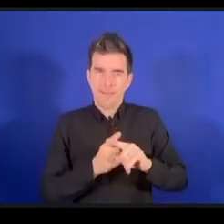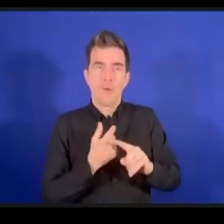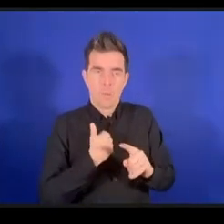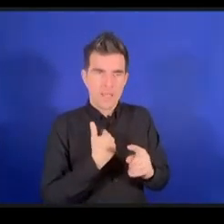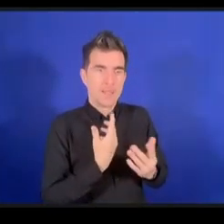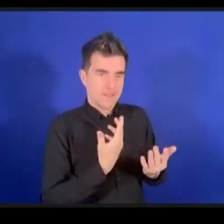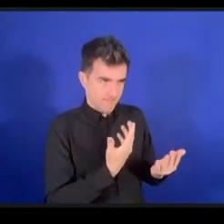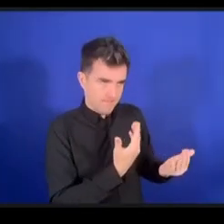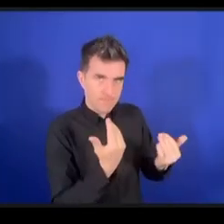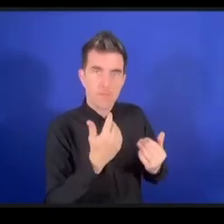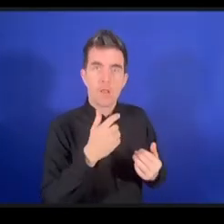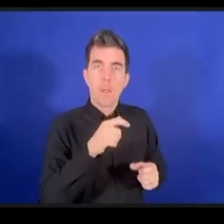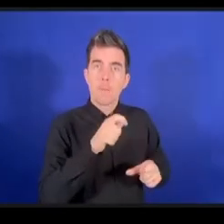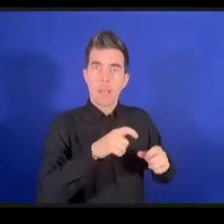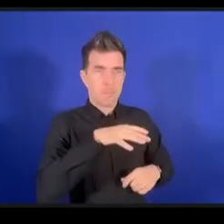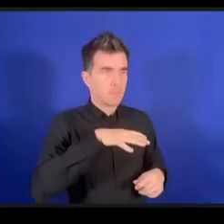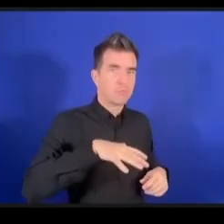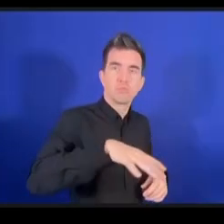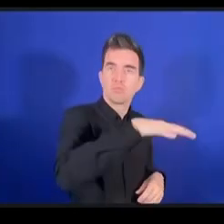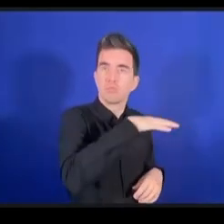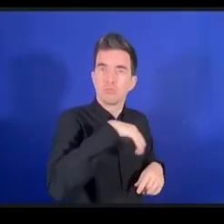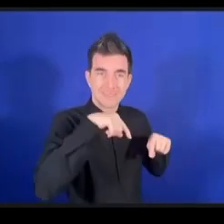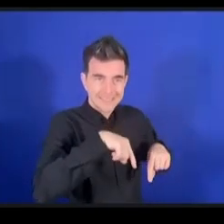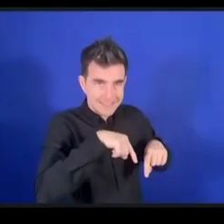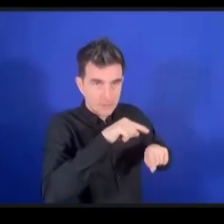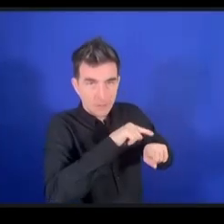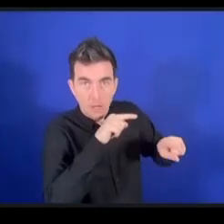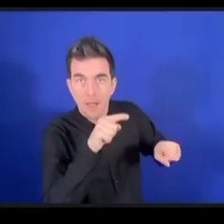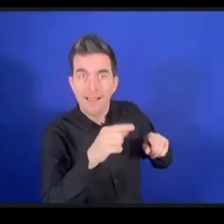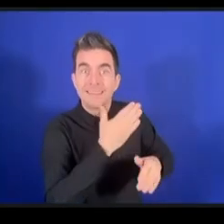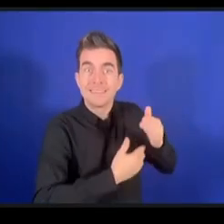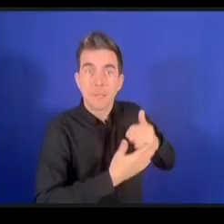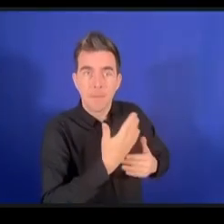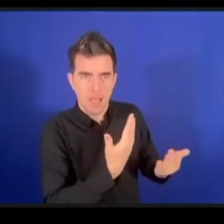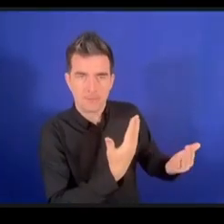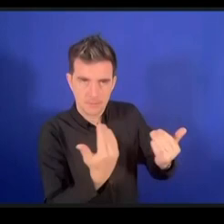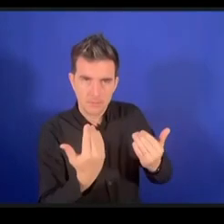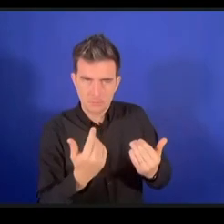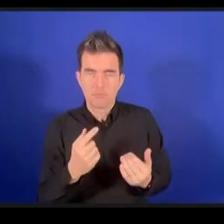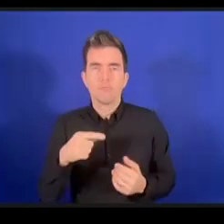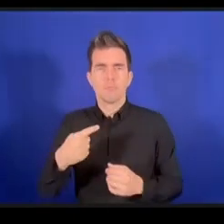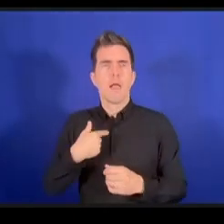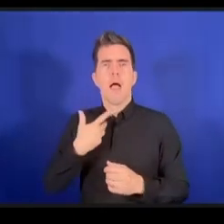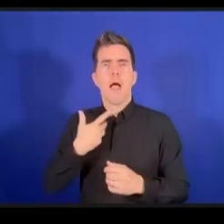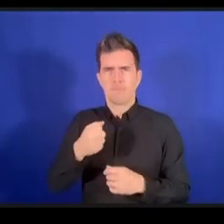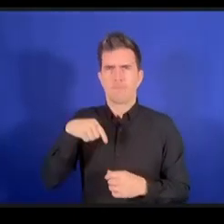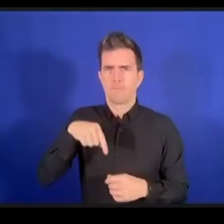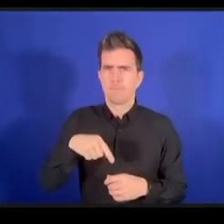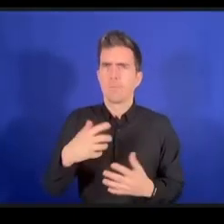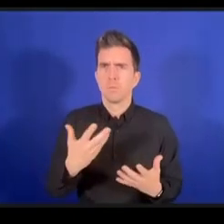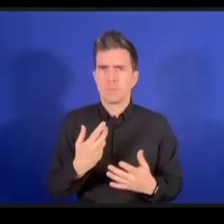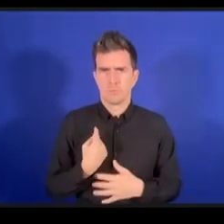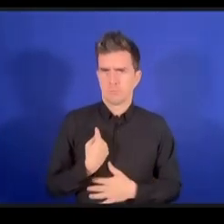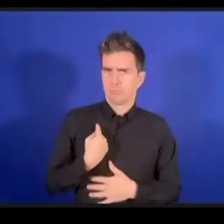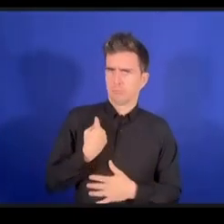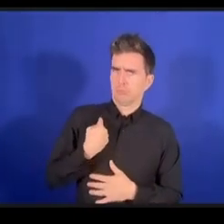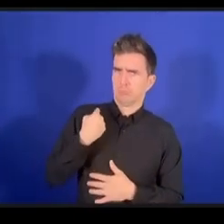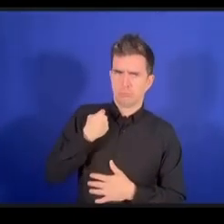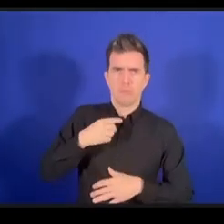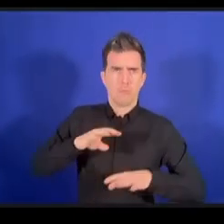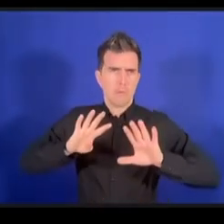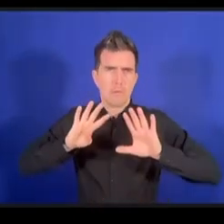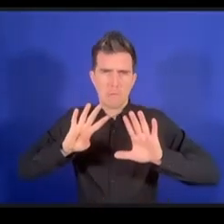لدى الجلسة التي أخذنا في تسام الأكتوبر في الأجهف فحضر